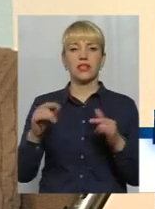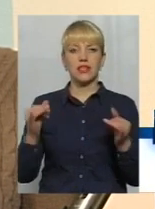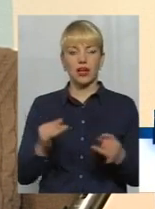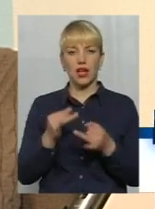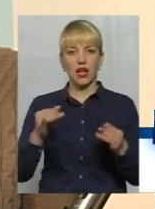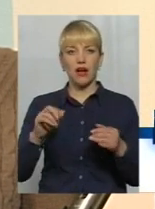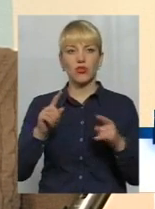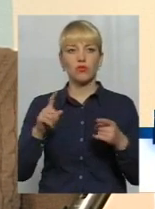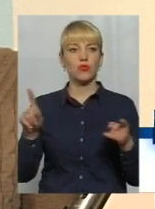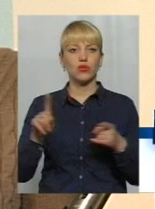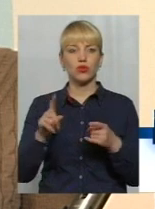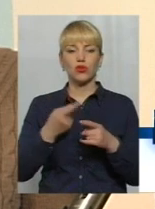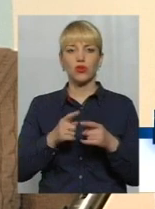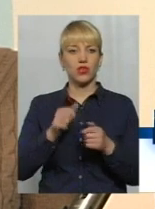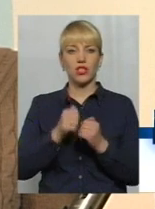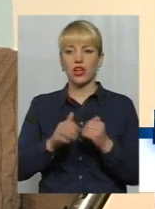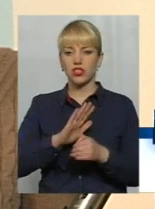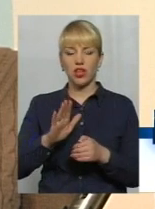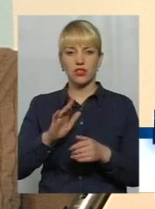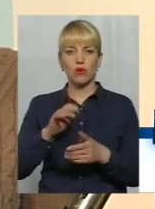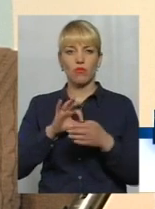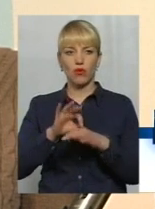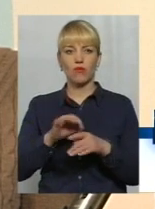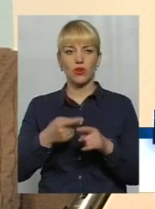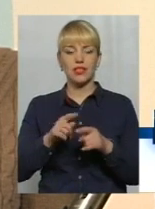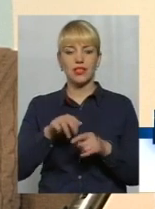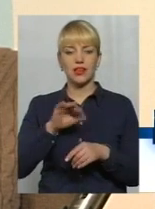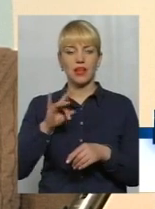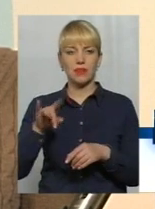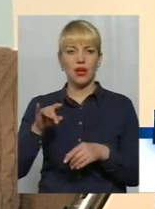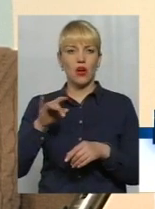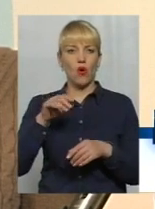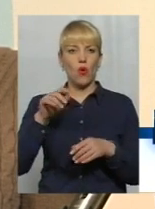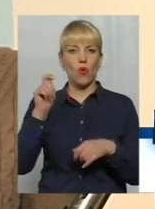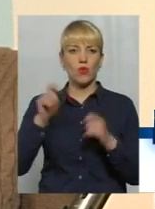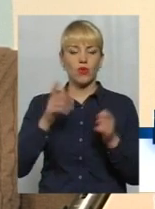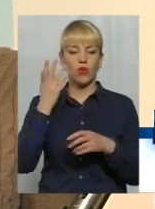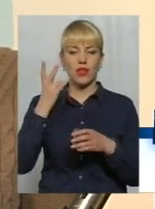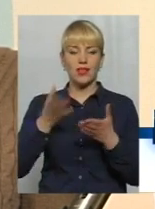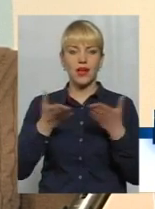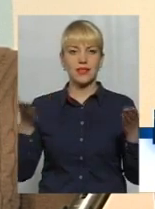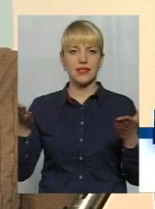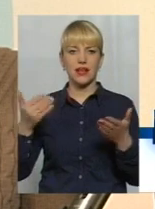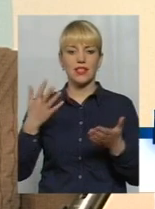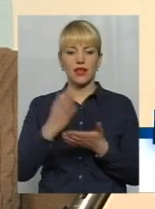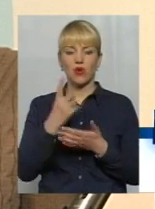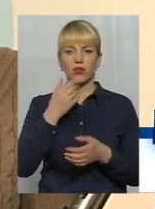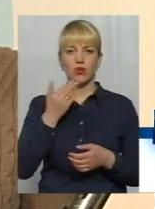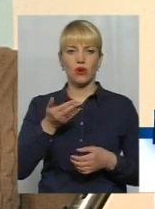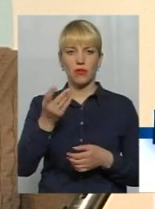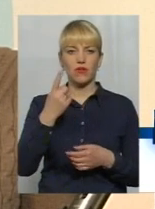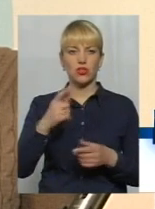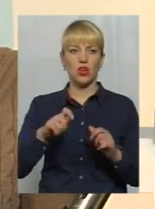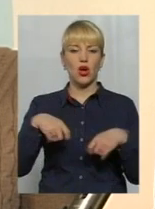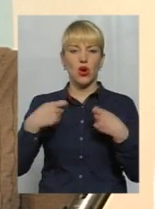не так часто проводять. Це так звана ТЕД-конференція. Тобто це коли на сцені присутній один доповідач, він доносить